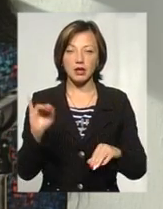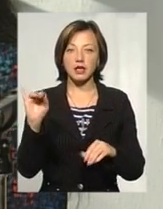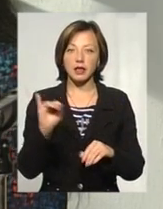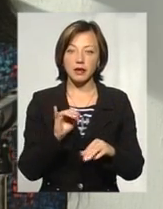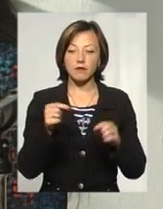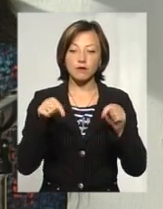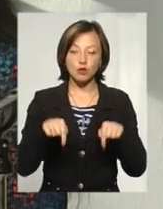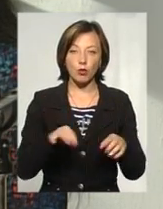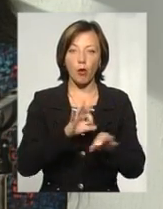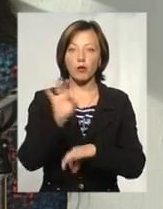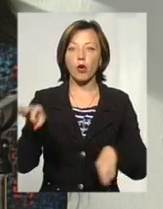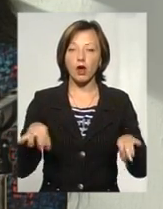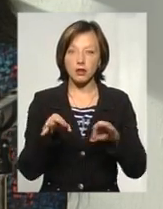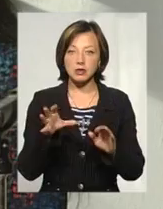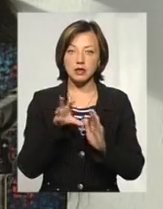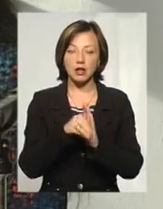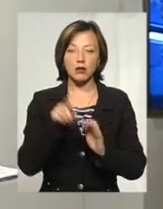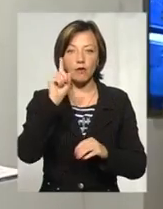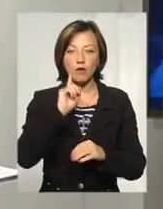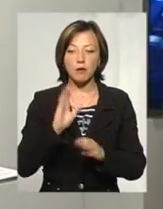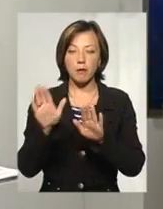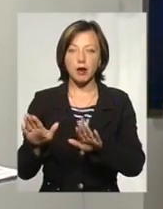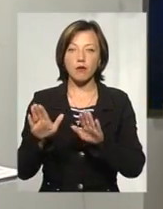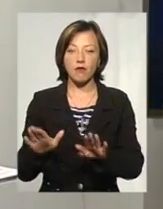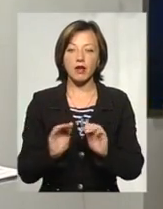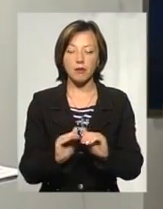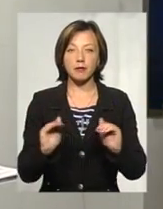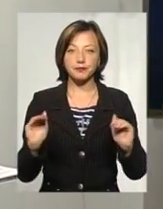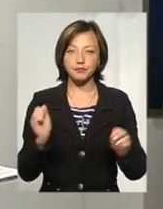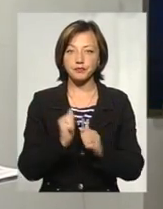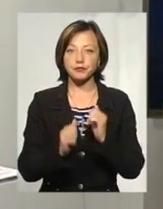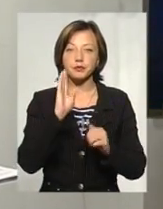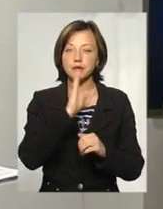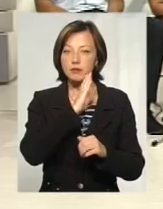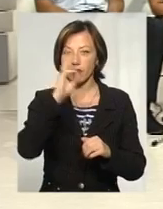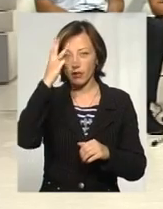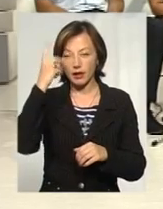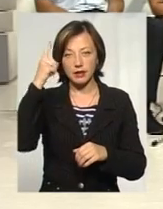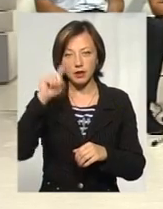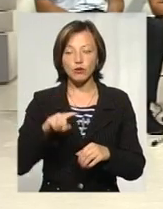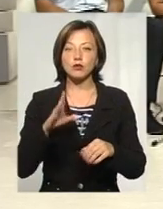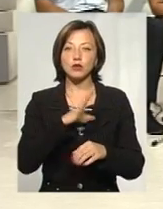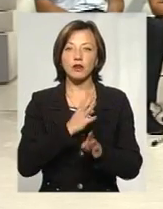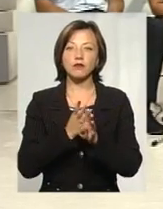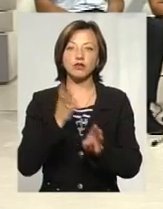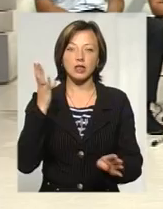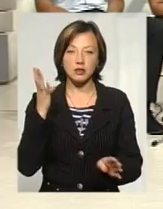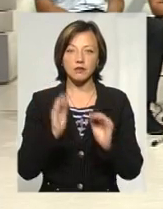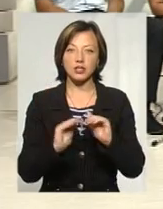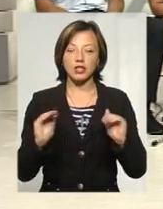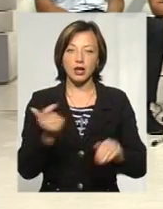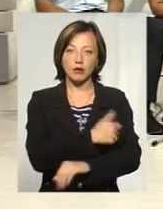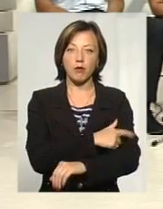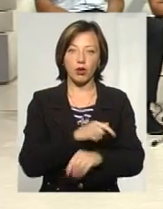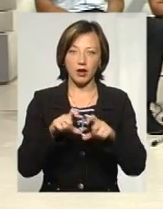в цьому ж проєкті закладено комфортне перебування для малюків, тому що кожна мама Хмельницького знає, що таке бути в черзі в дитячій